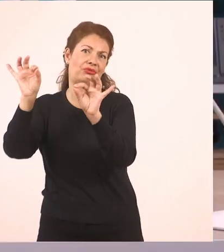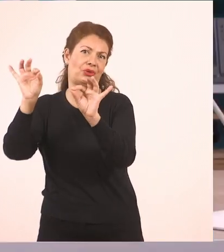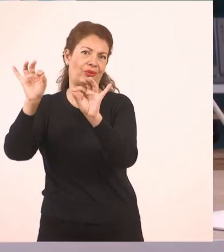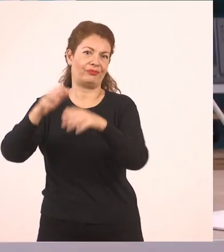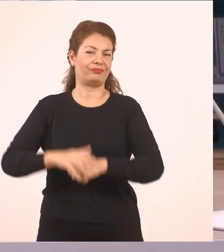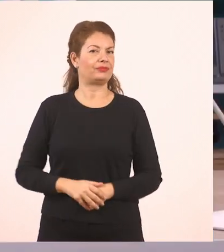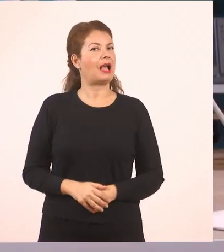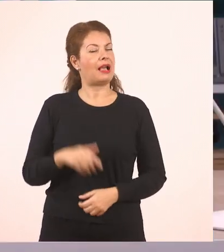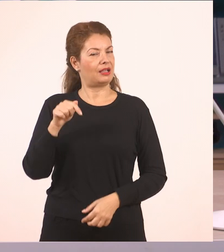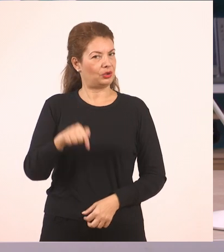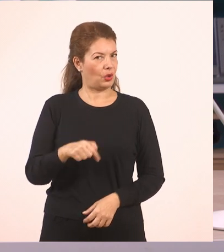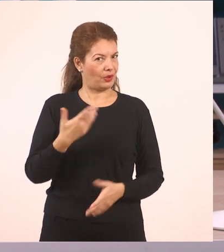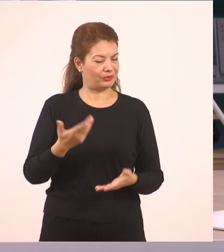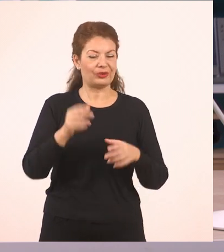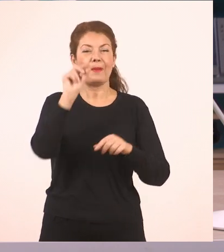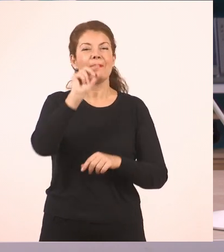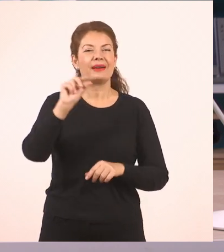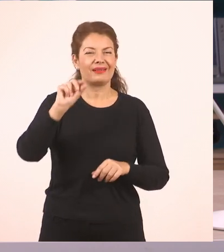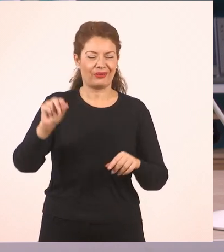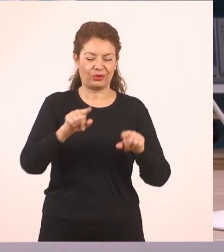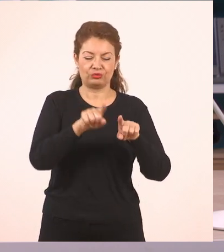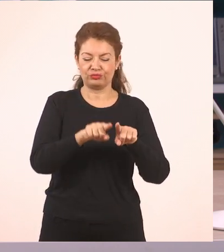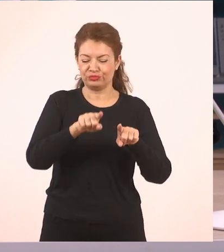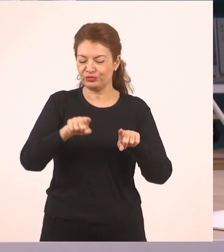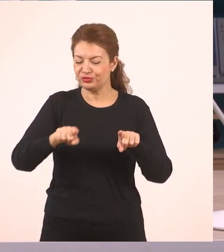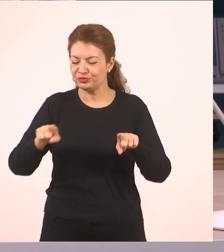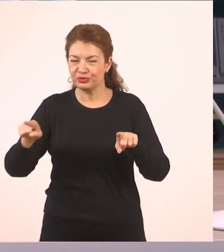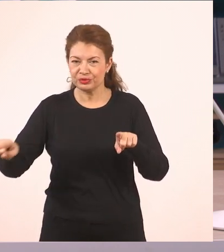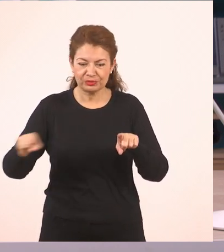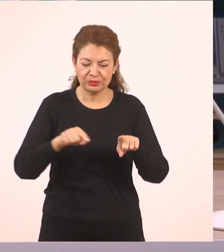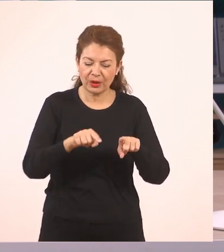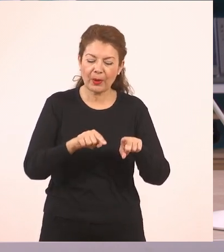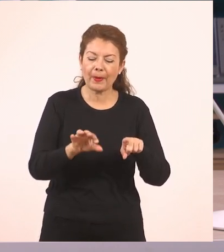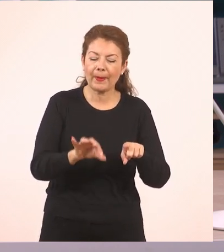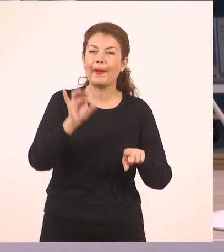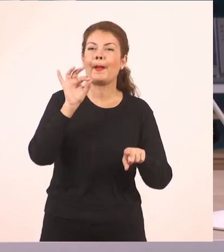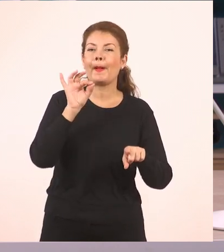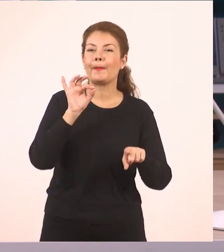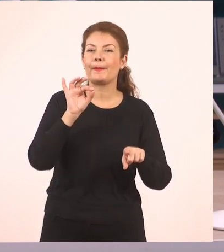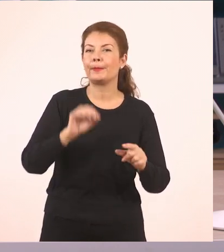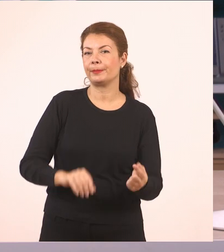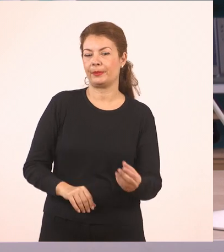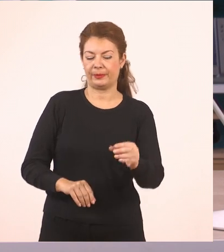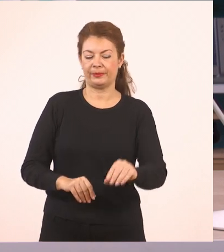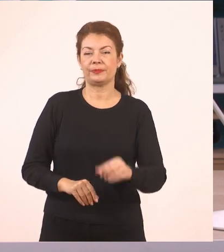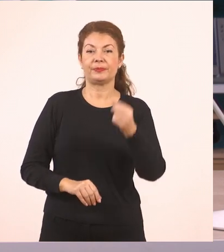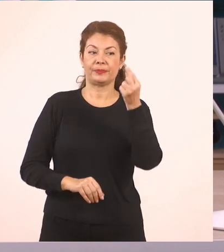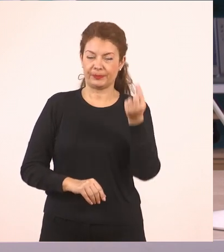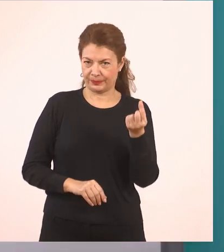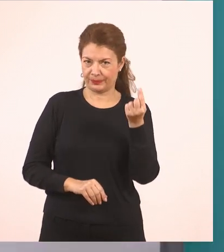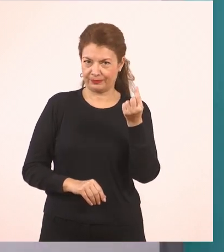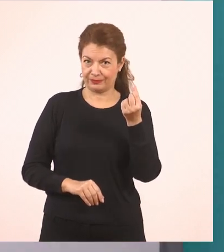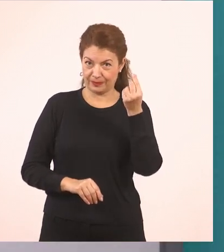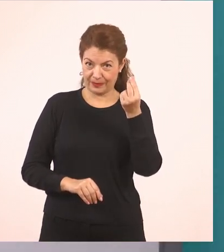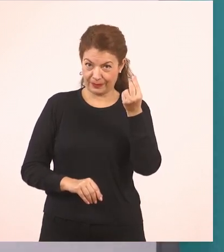με άδεια χέρια, θα έρθω και θα πάρω μαρκαδωράκι στα χέρια μου. Και θέλω να μου πεις